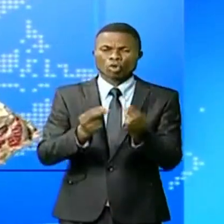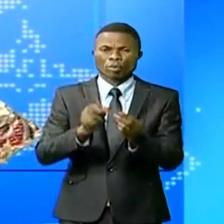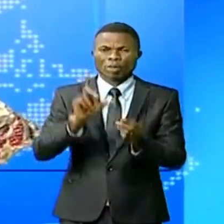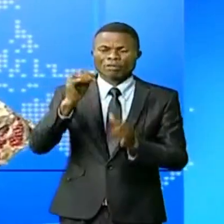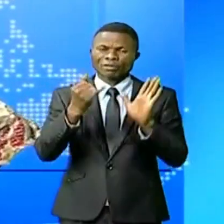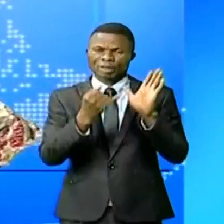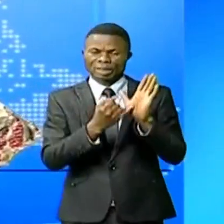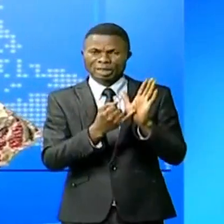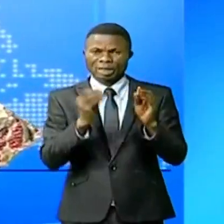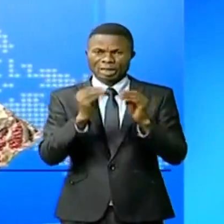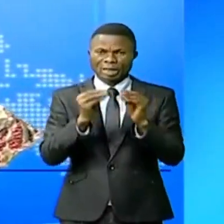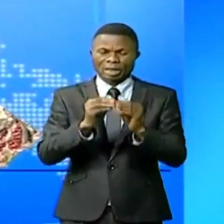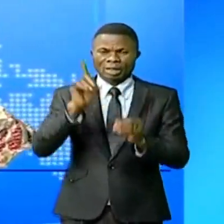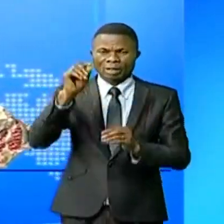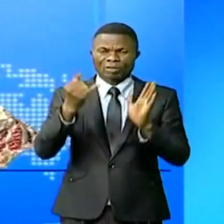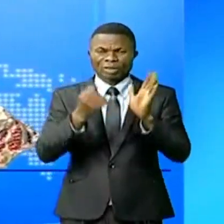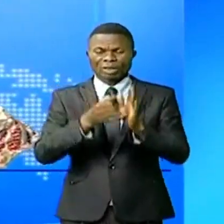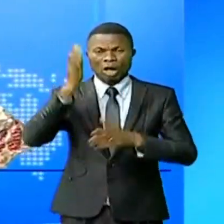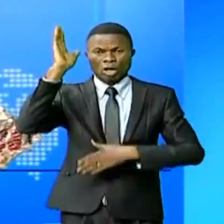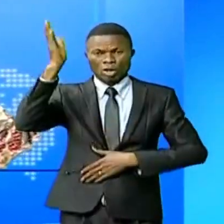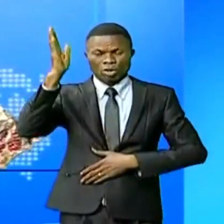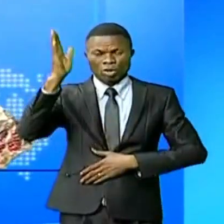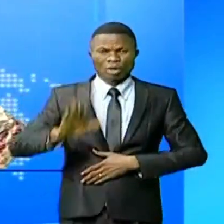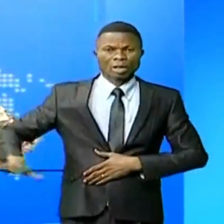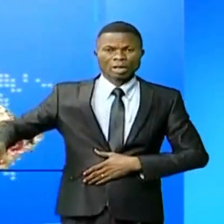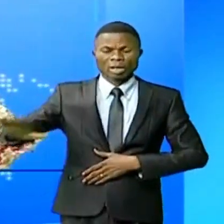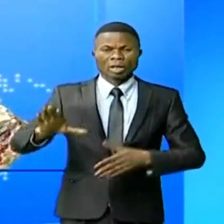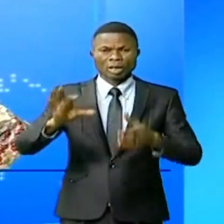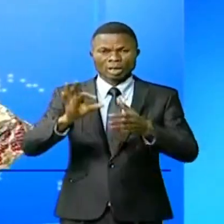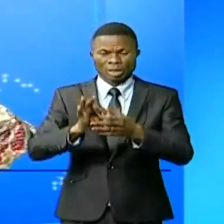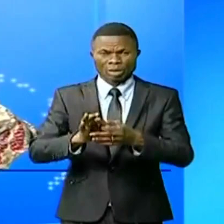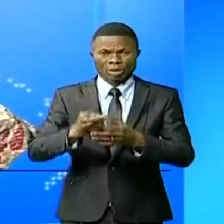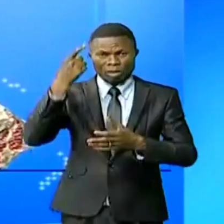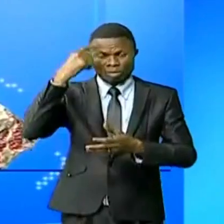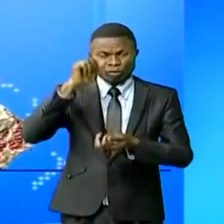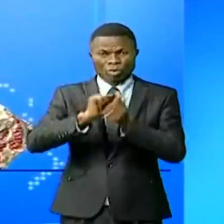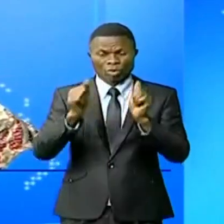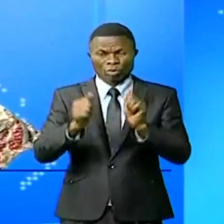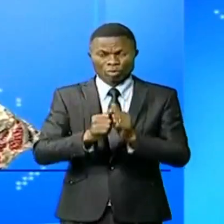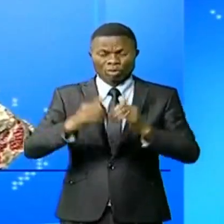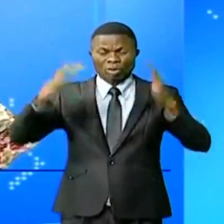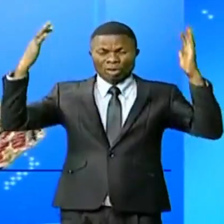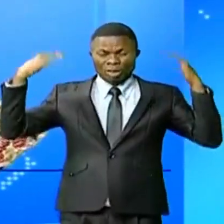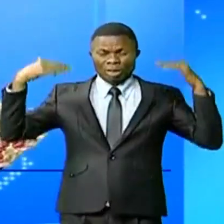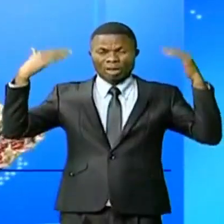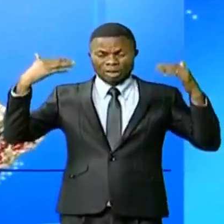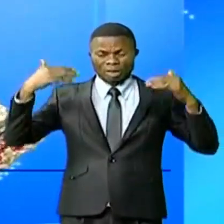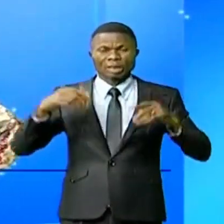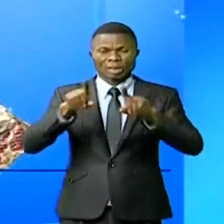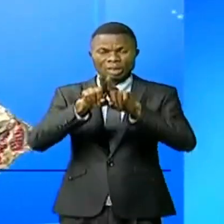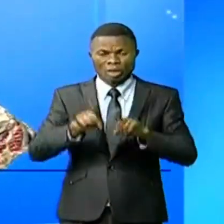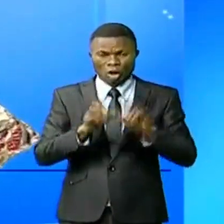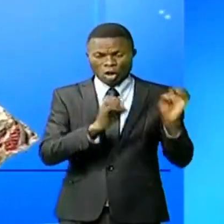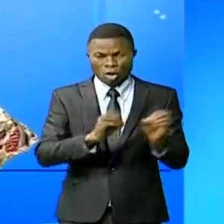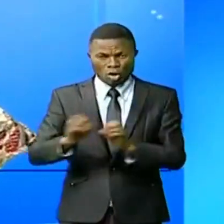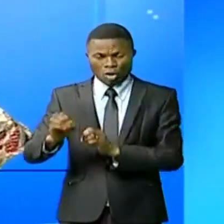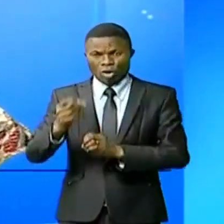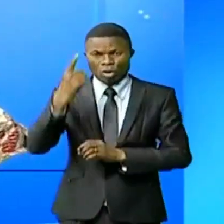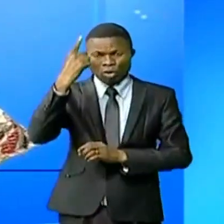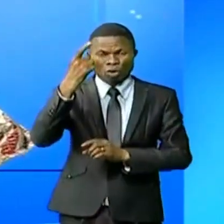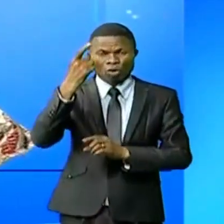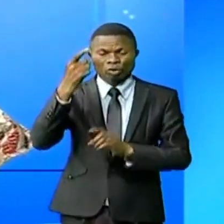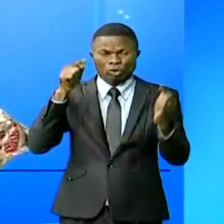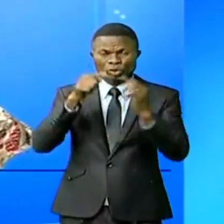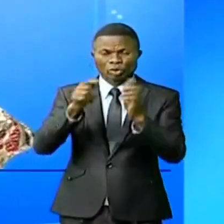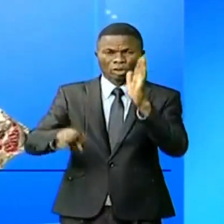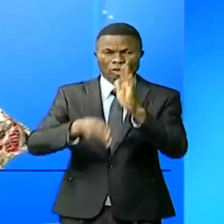de la 26e conférence des Nations Unies sur le réchauffement climatique auront lieu du 1er au